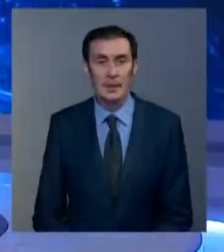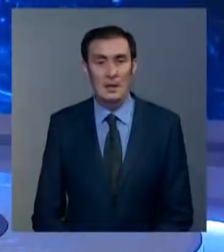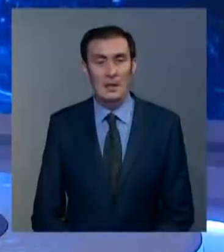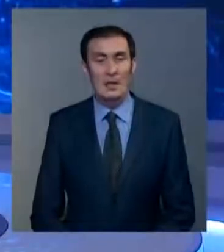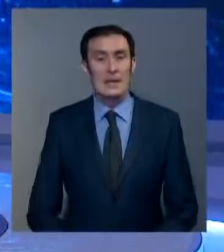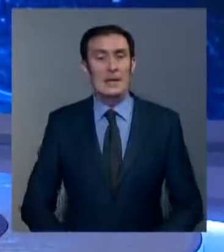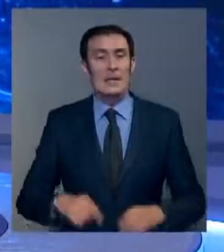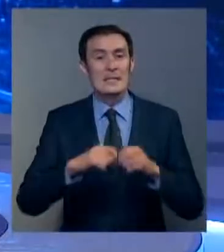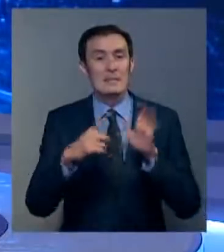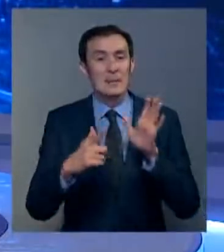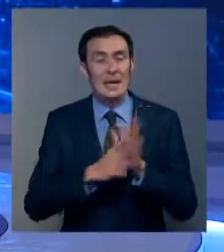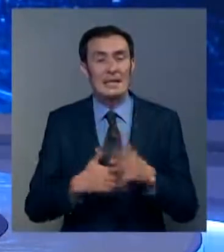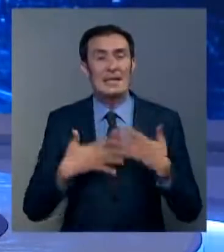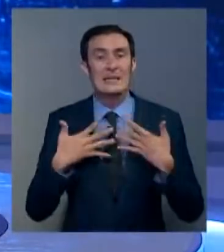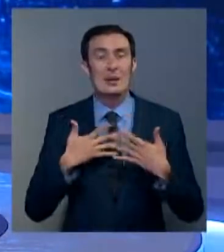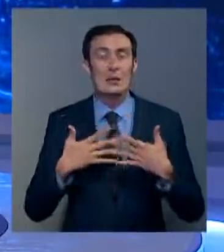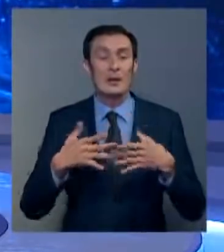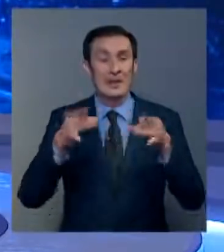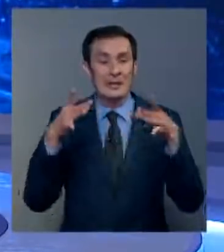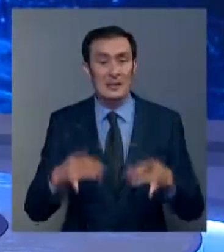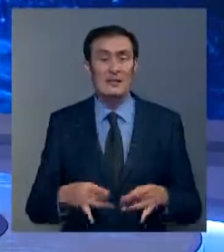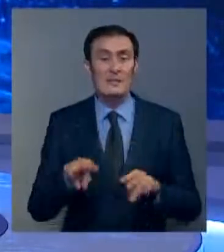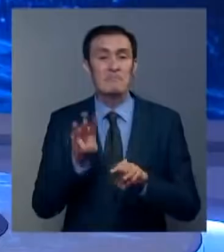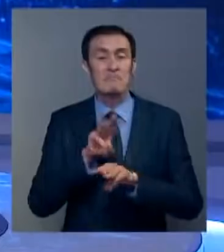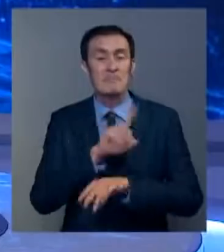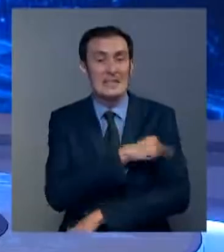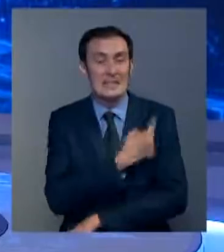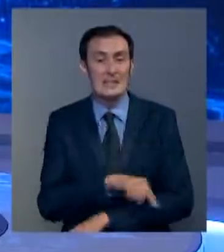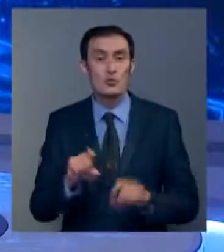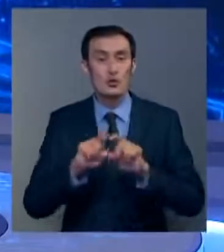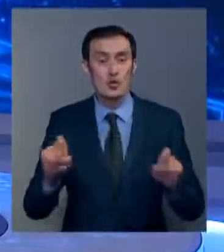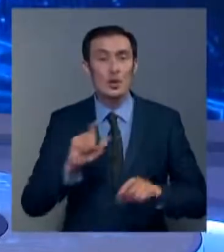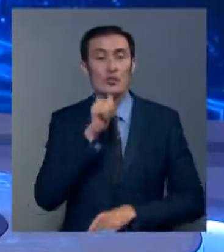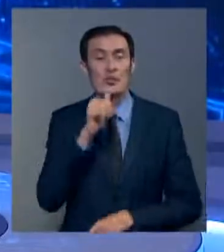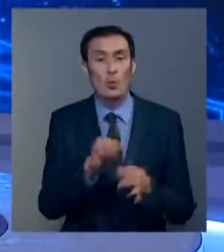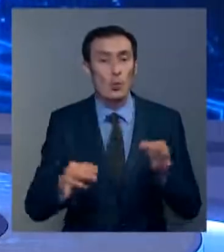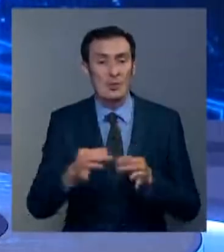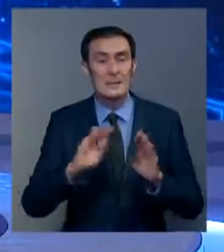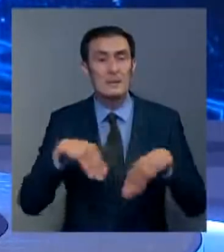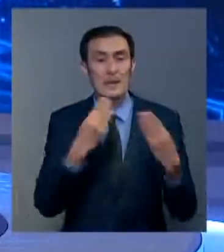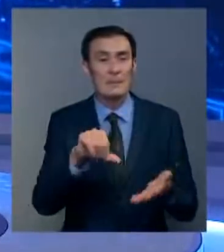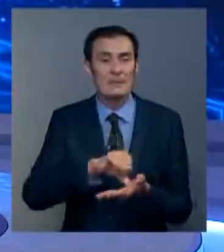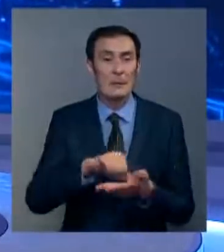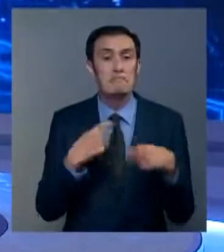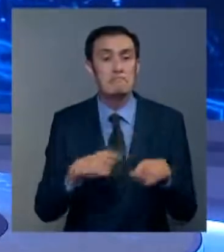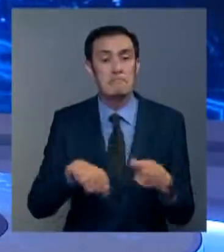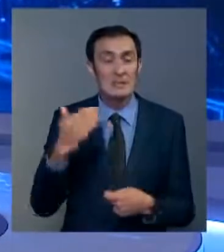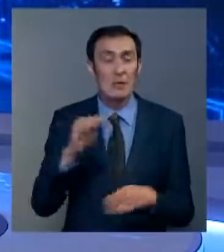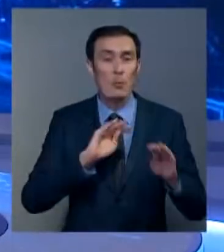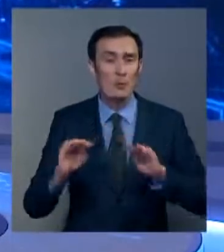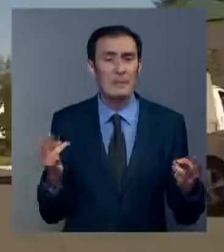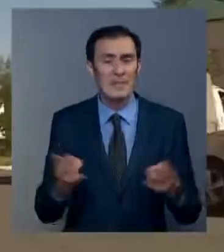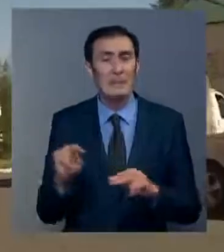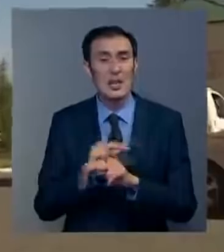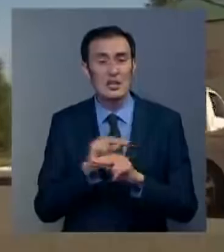17 кислородных концентраторов в медицинские учреждения Костанайской области в очередной раз передали представителям бизнеса. Оборудование,